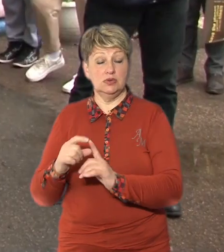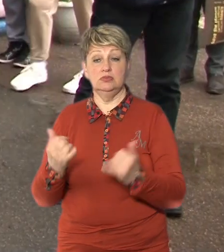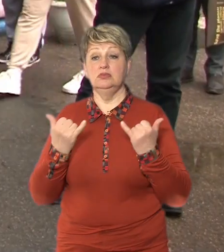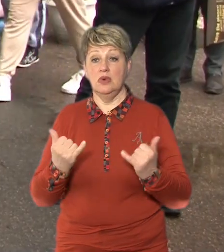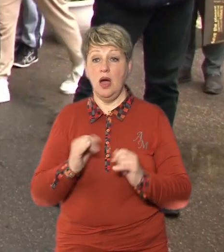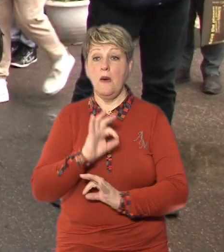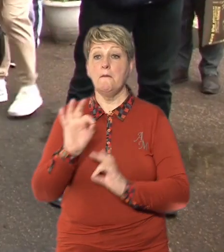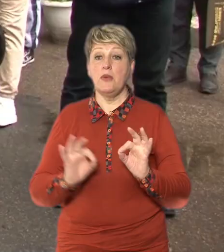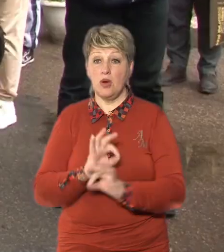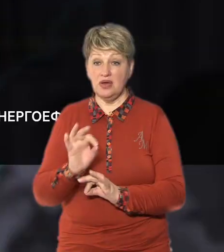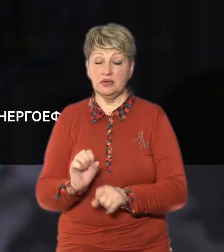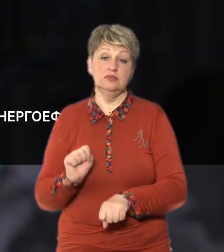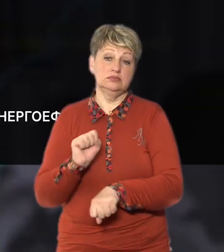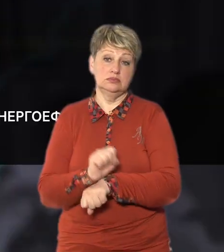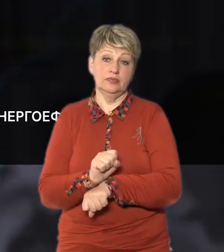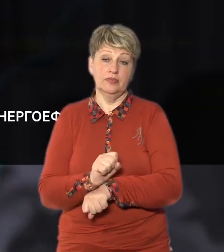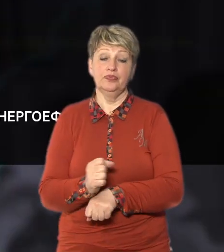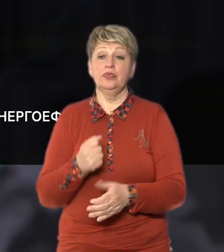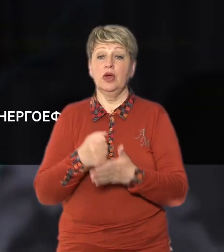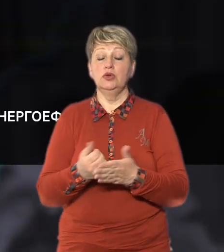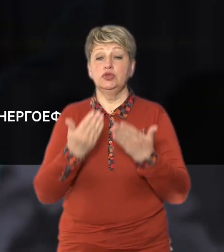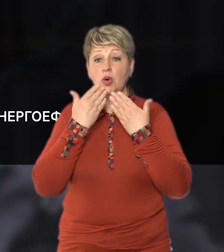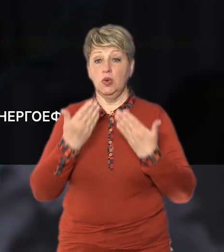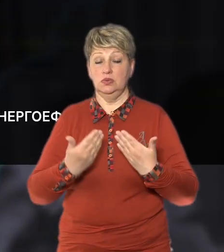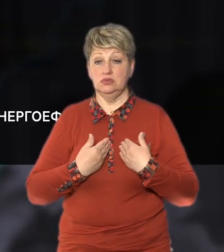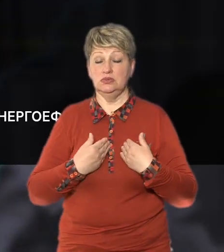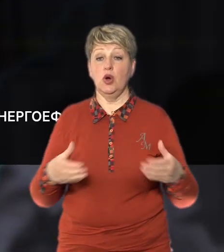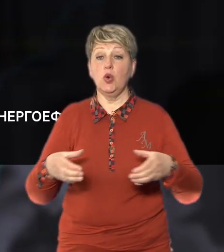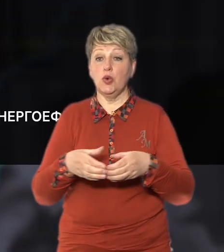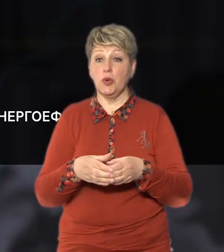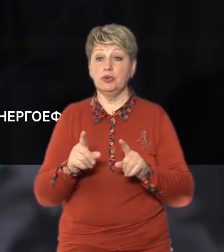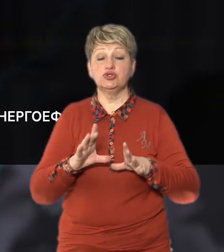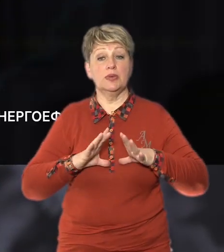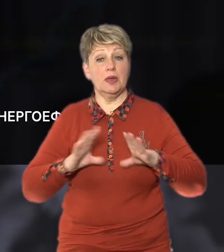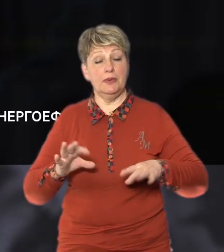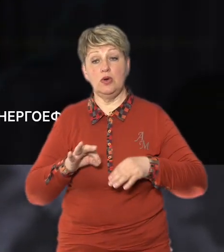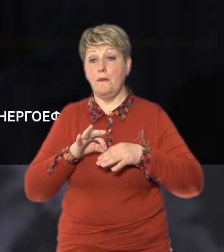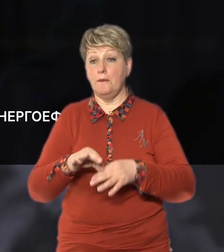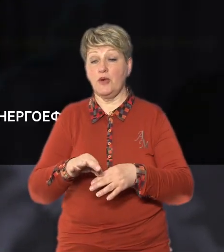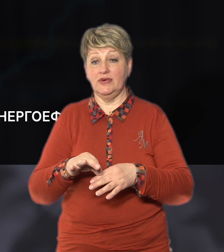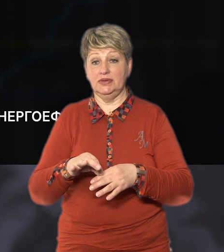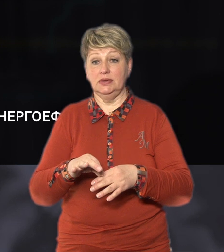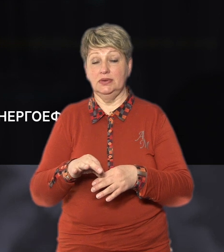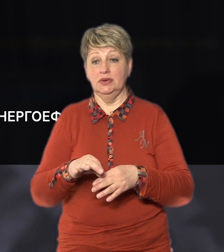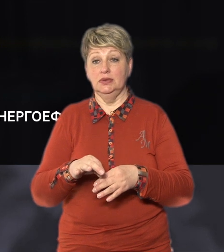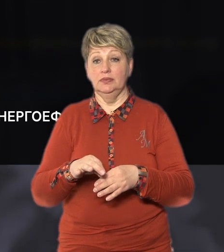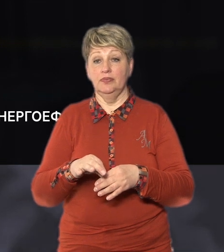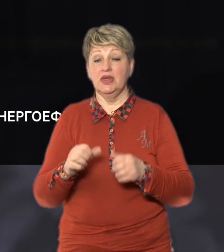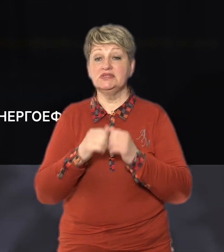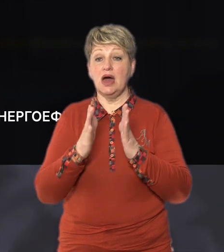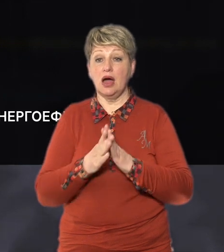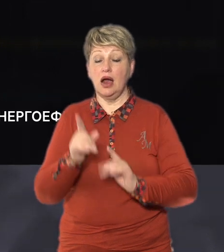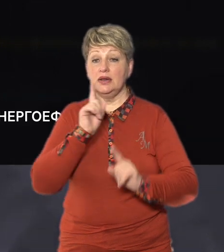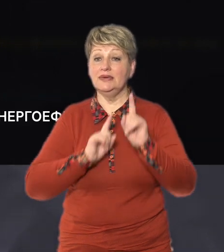проєкт призупинено У нас звернулася ініціативна група з тим, що не було проведено загальних